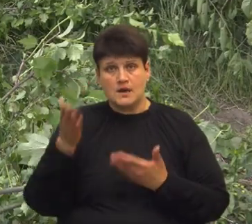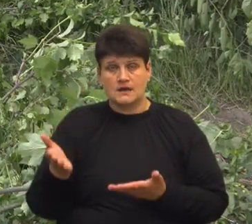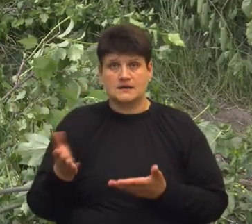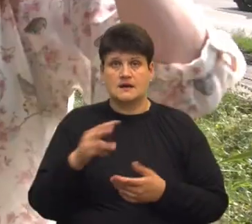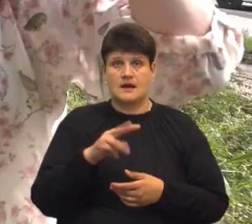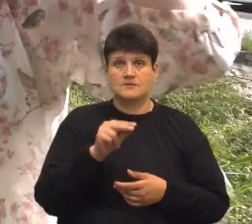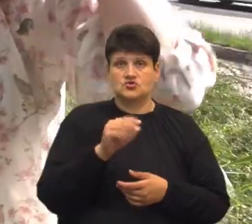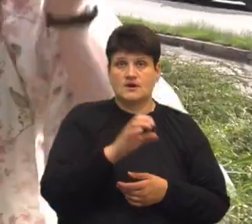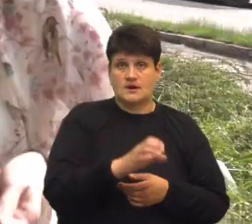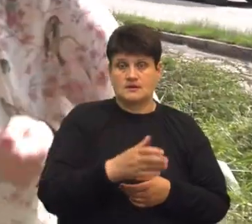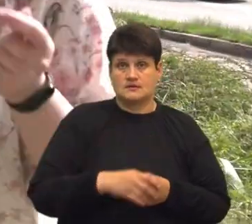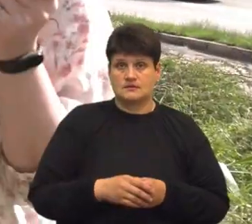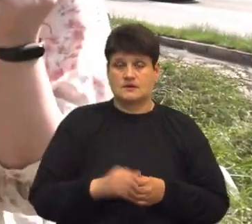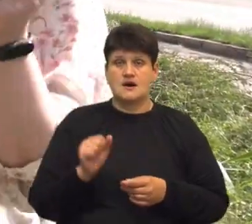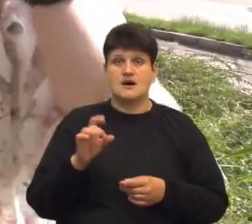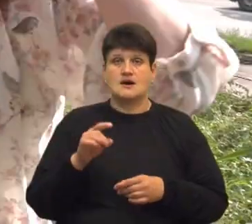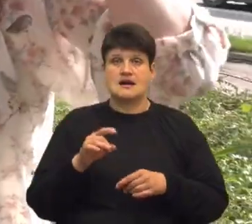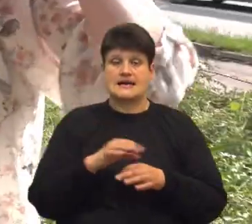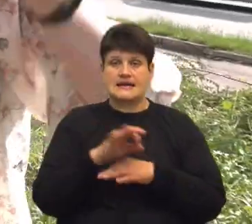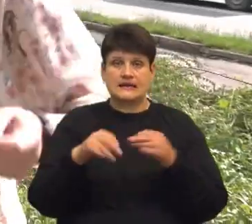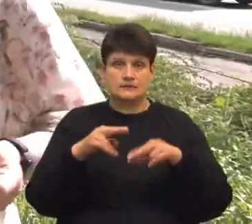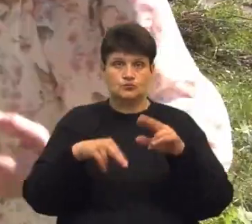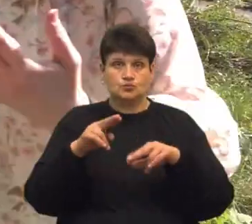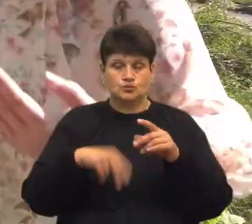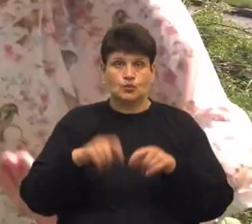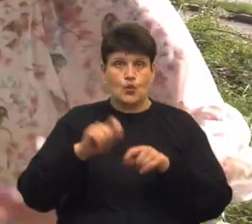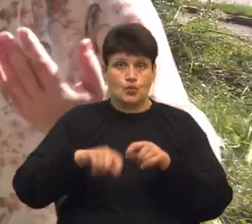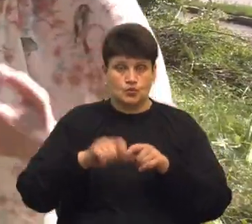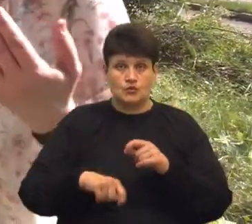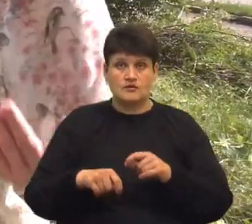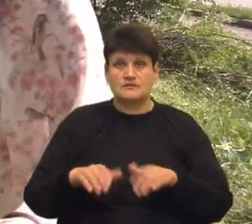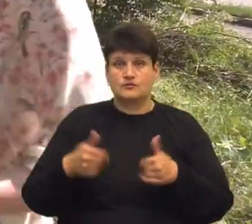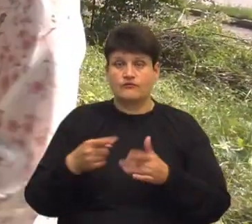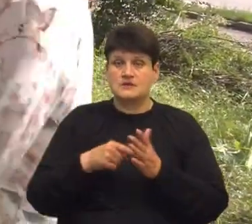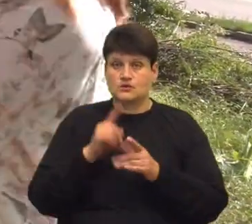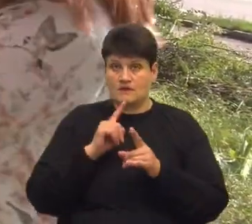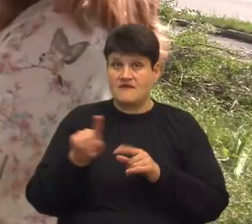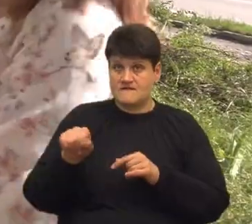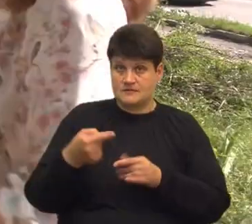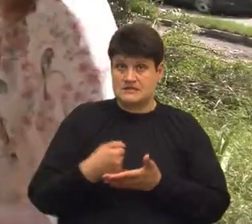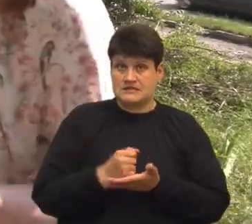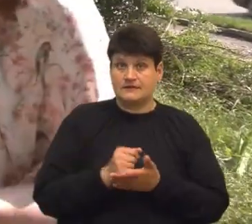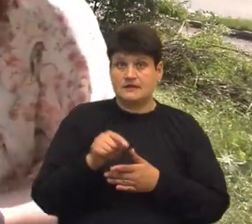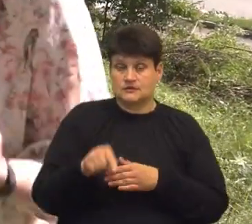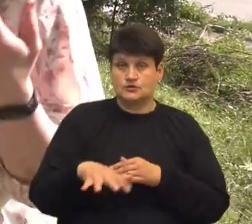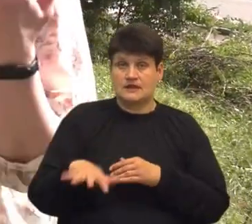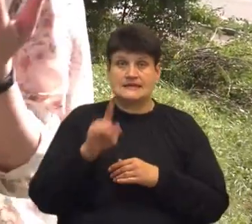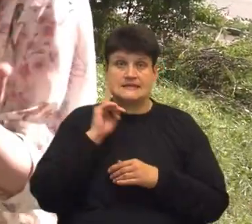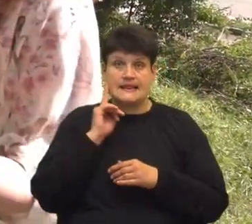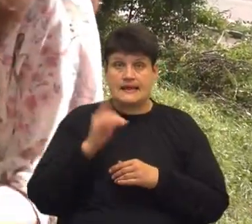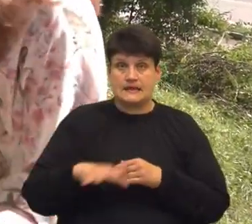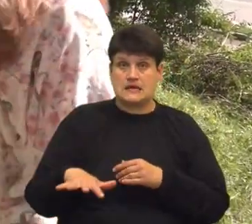МЧС навіть викликали, архбудконтроль. Ми звернулися в міську раду. Ми вимагали, щоб міська рада затвердила цю ділянку як зелену зону,